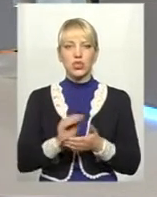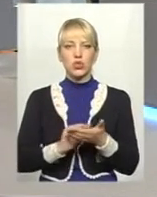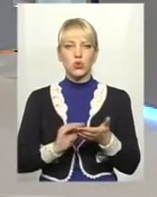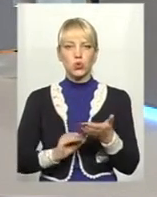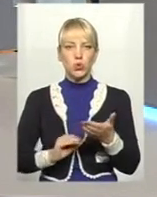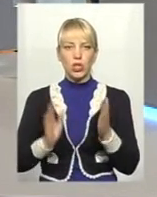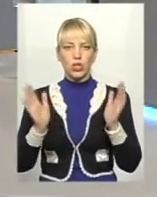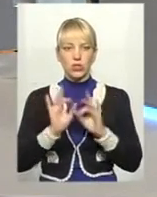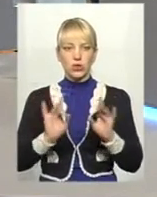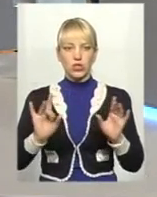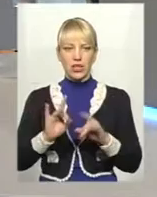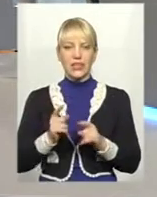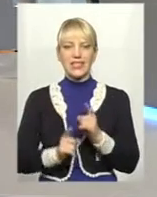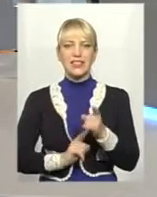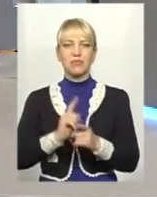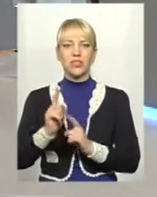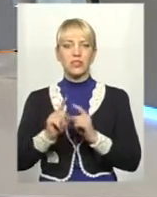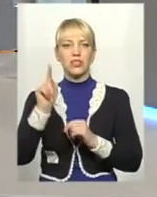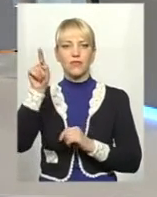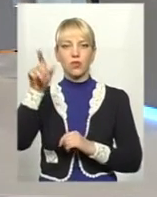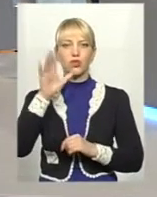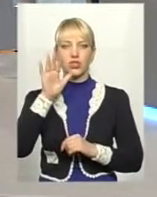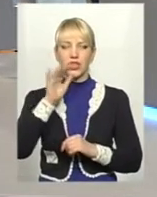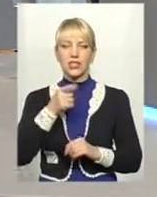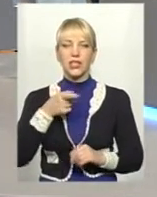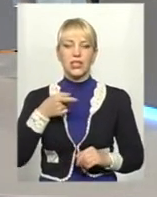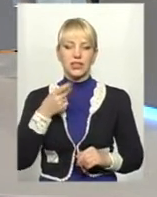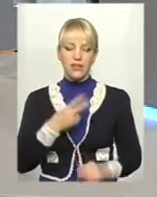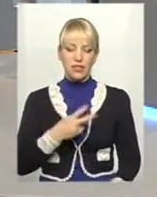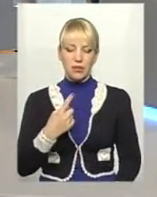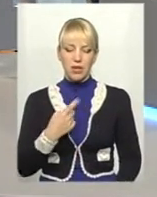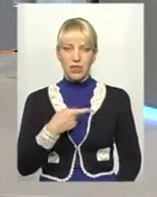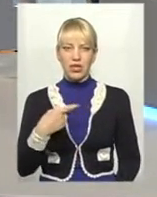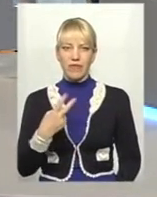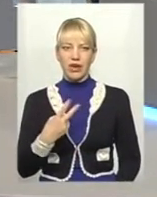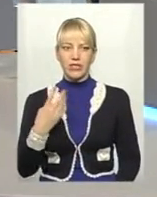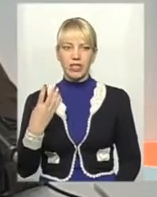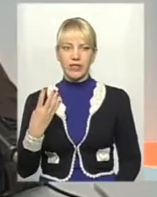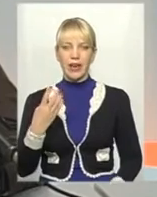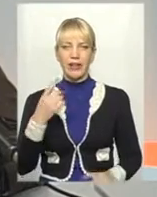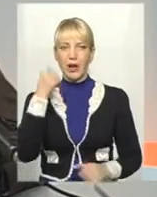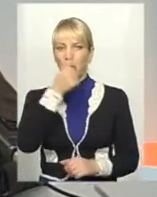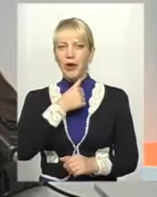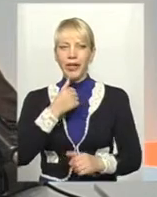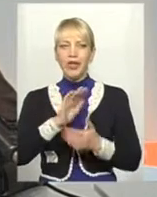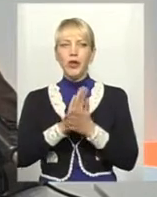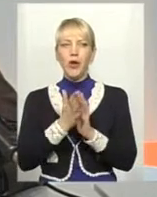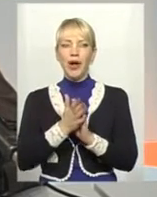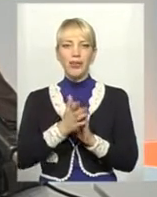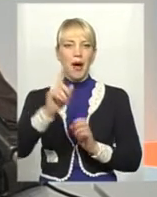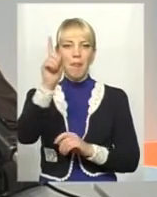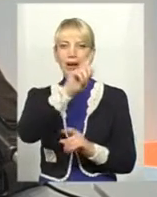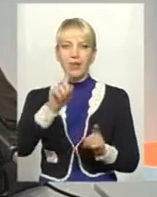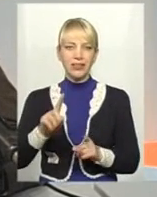змінювалися в той час, у 1921-1924 роки, ситуація близьковична. І ще до осені